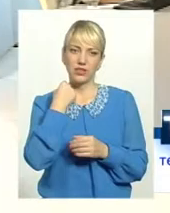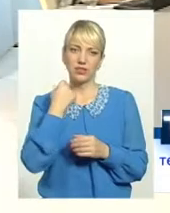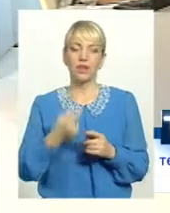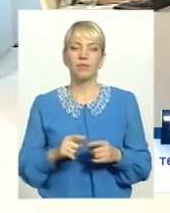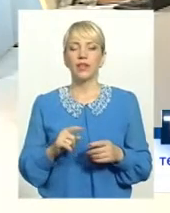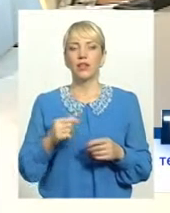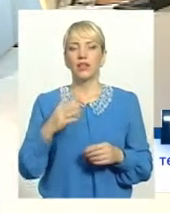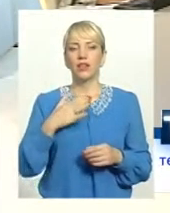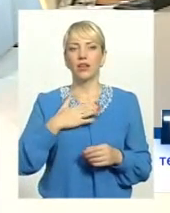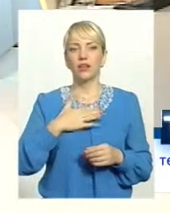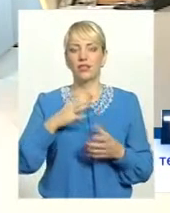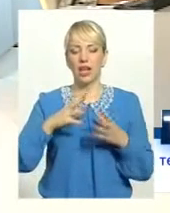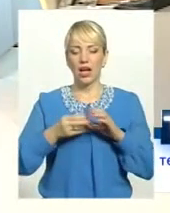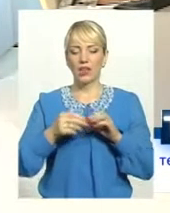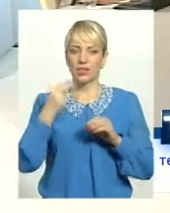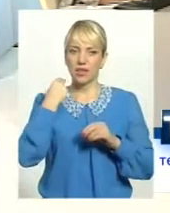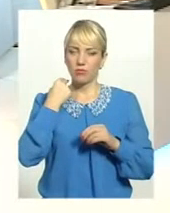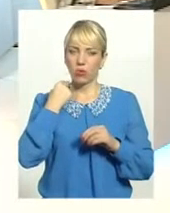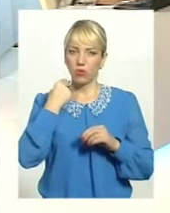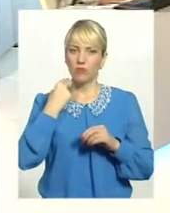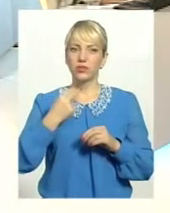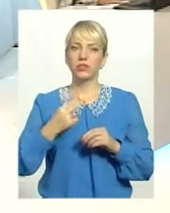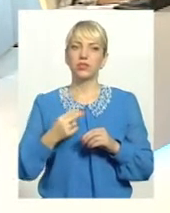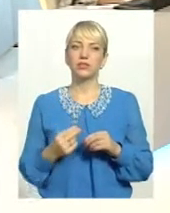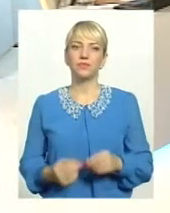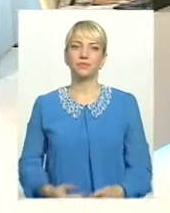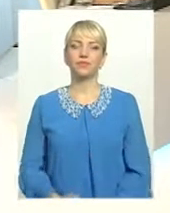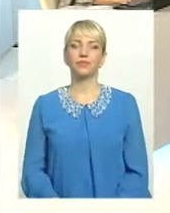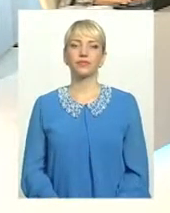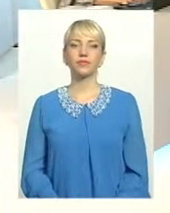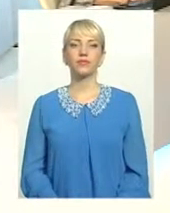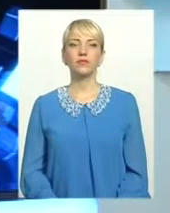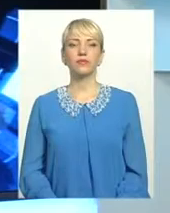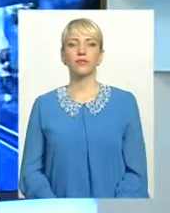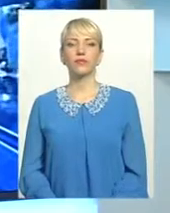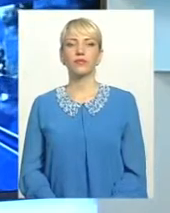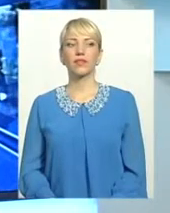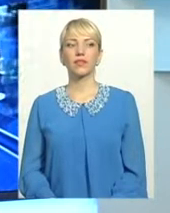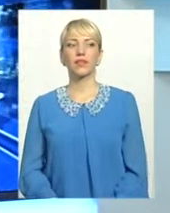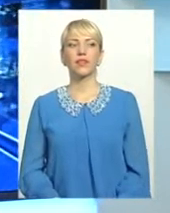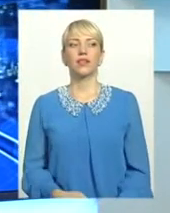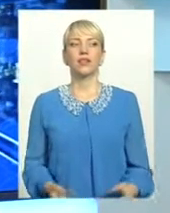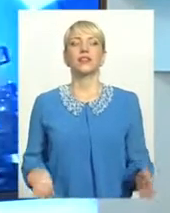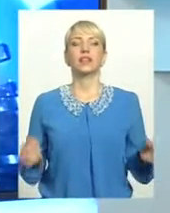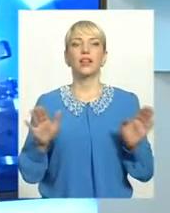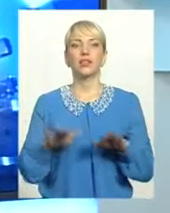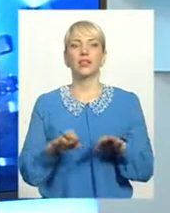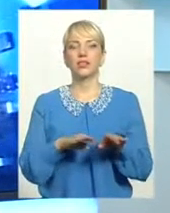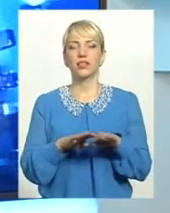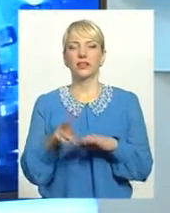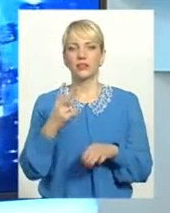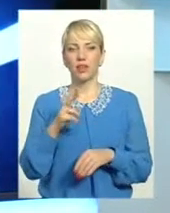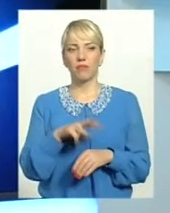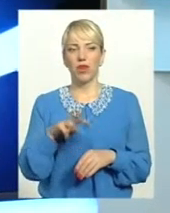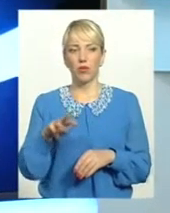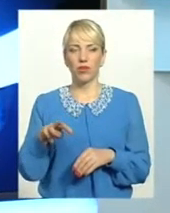Хмельницькій області. І загальна сума заборгованості залишається на рівні 2 мільйона 900